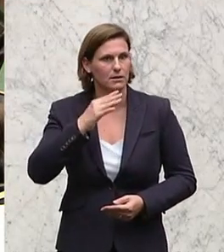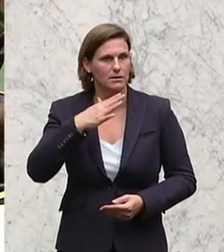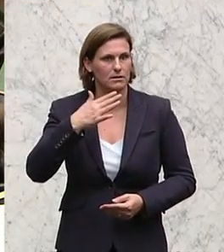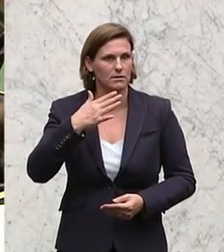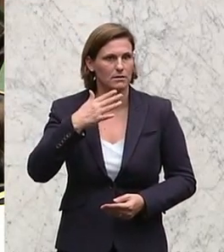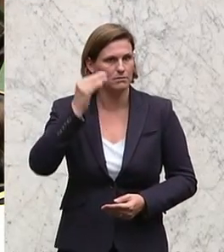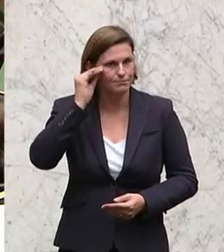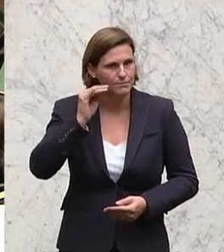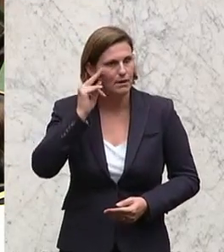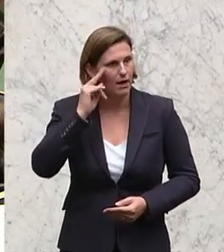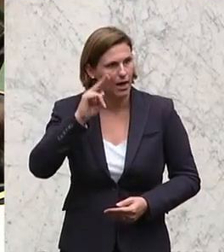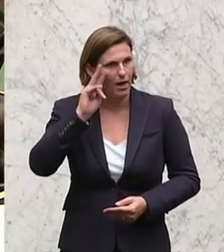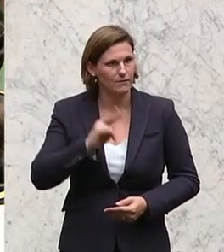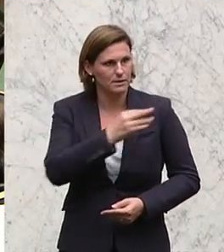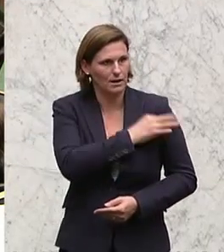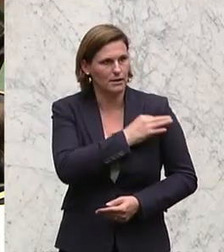Hier gebe es noch Verbesserungspotenzial.